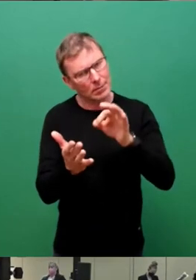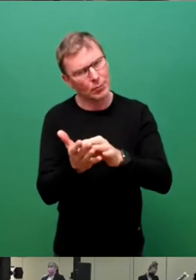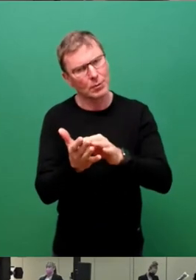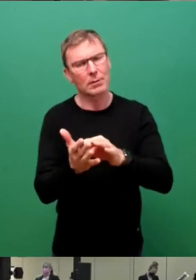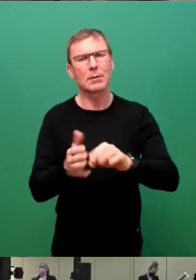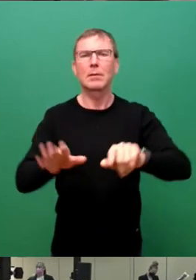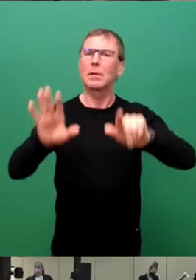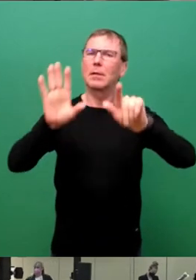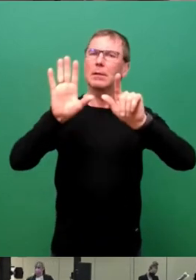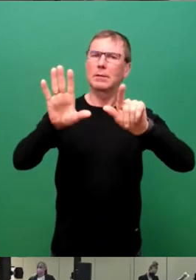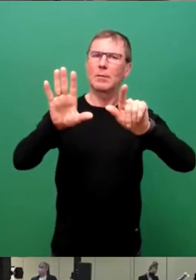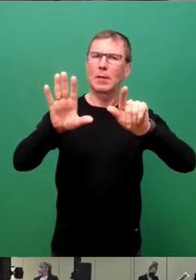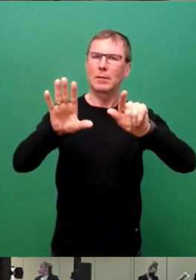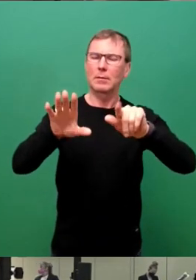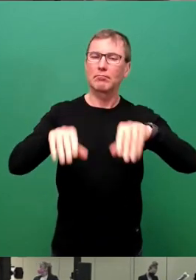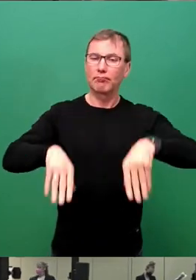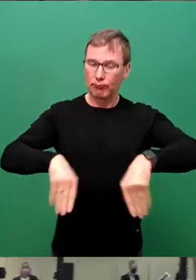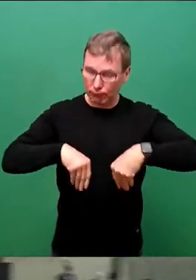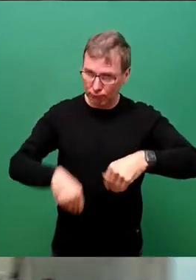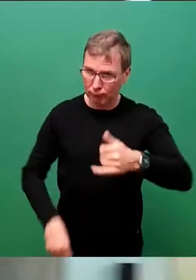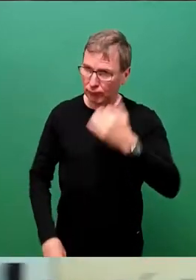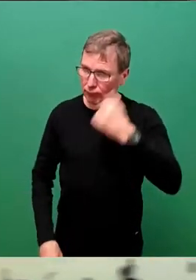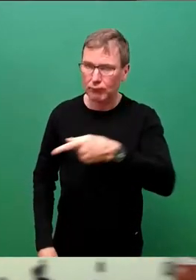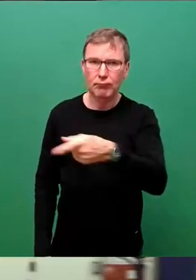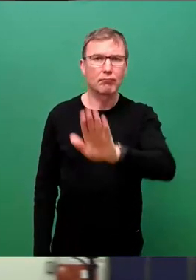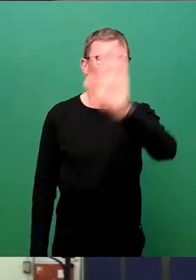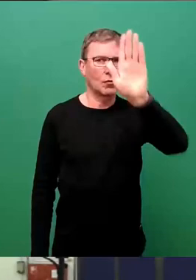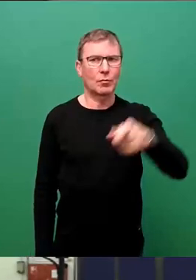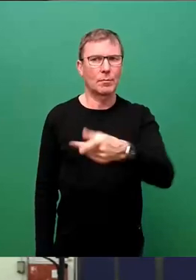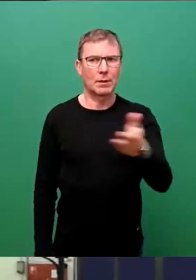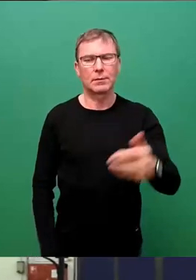7 die Zustimmung geben möchte, den bitte ich jetzt um das Stimmzeichen.